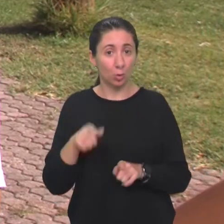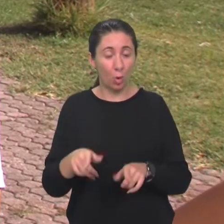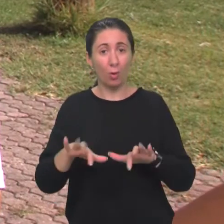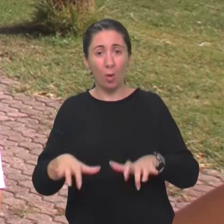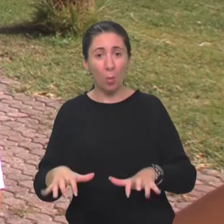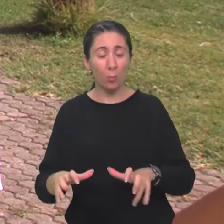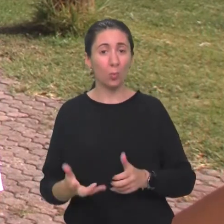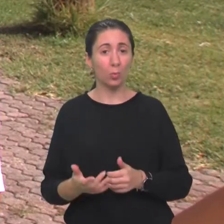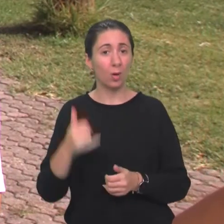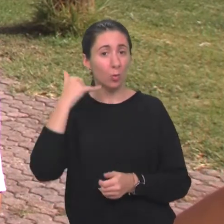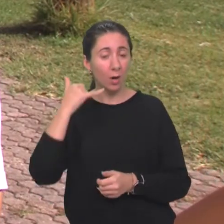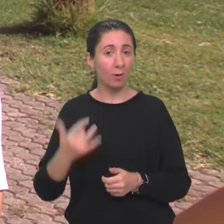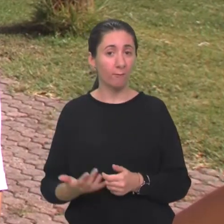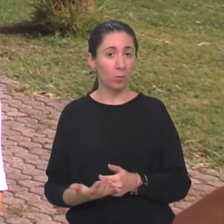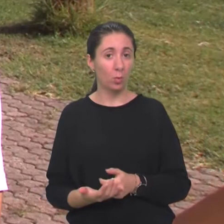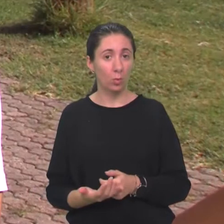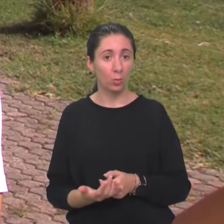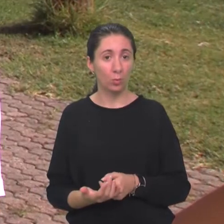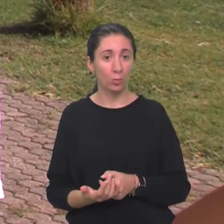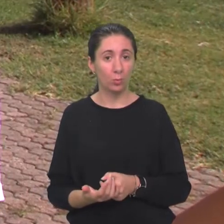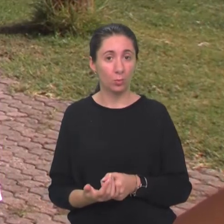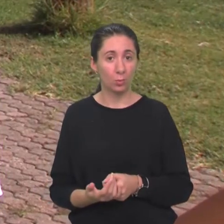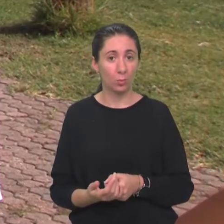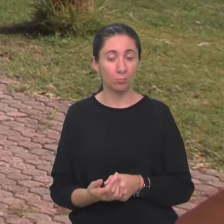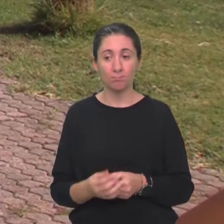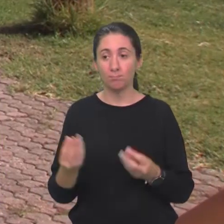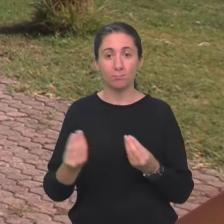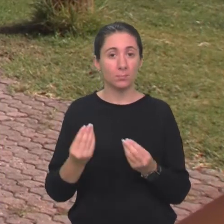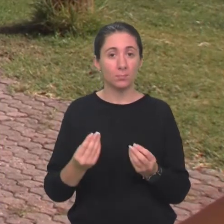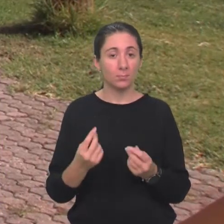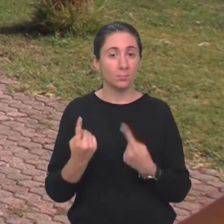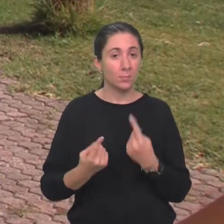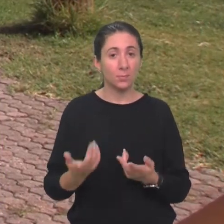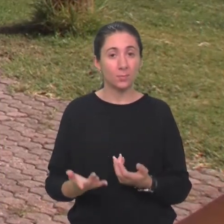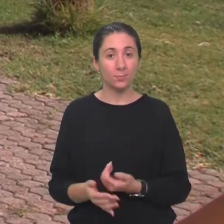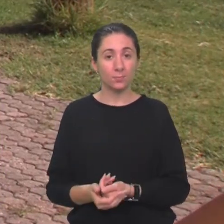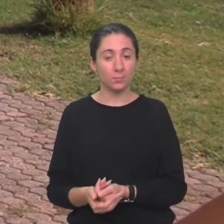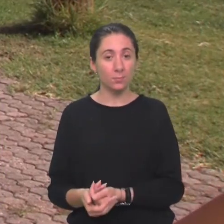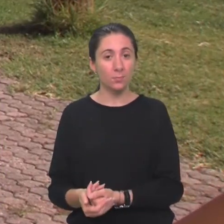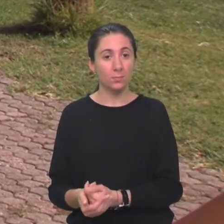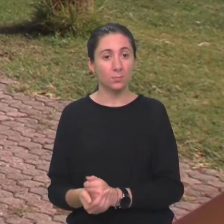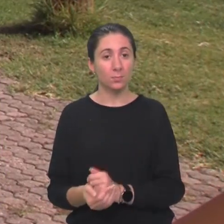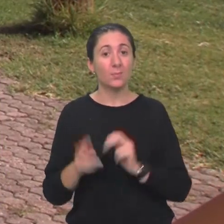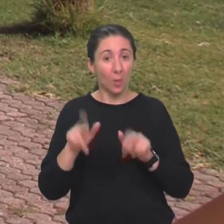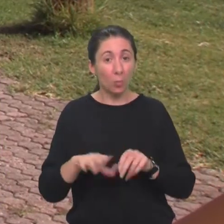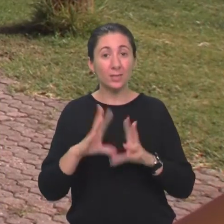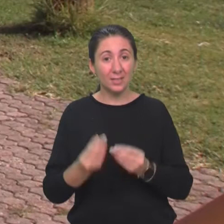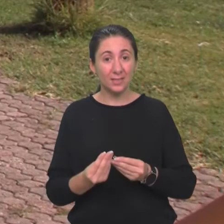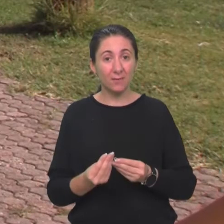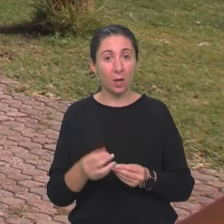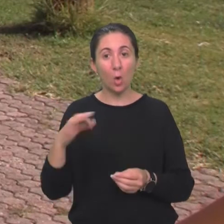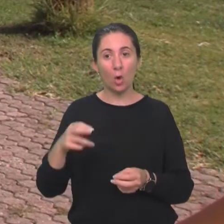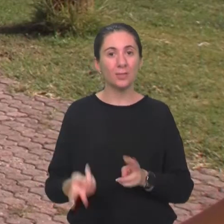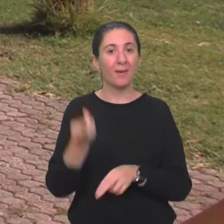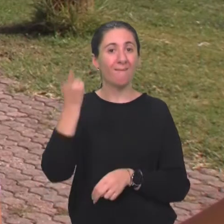kompjutoru, znači, na telefonu, komercijalno, znači, mogu sam sve odraditi, to sam sjest